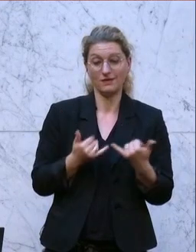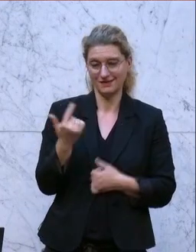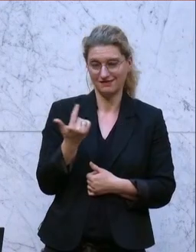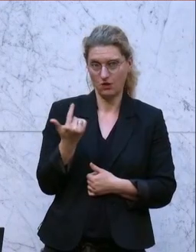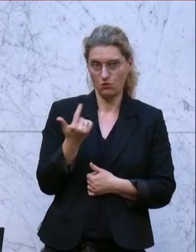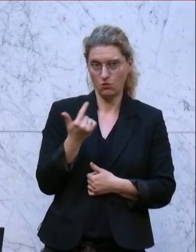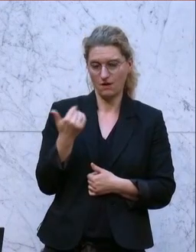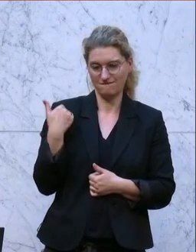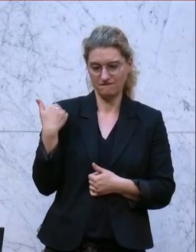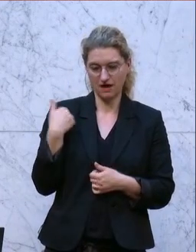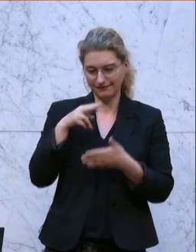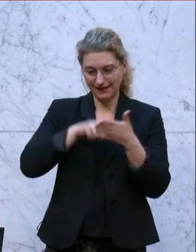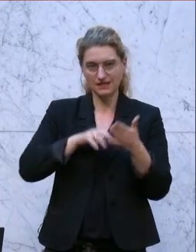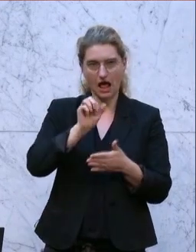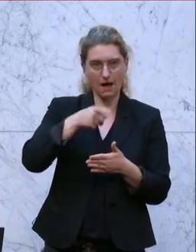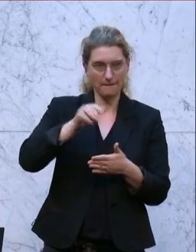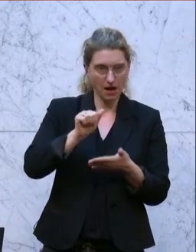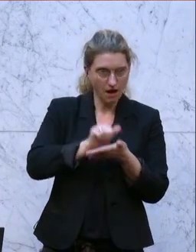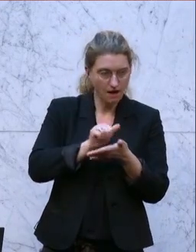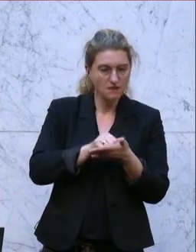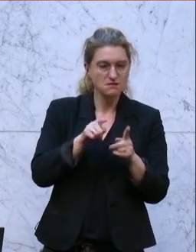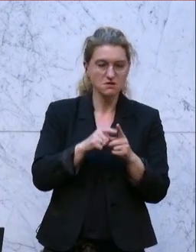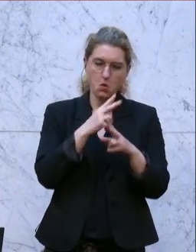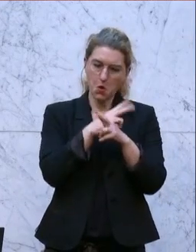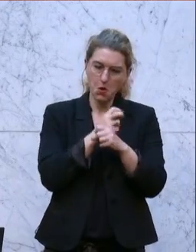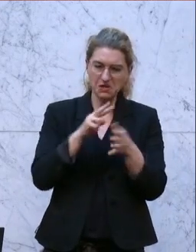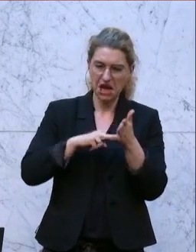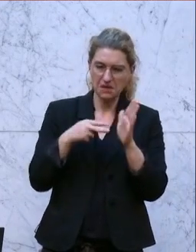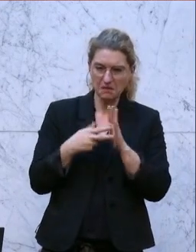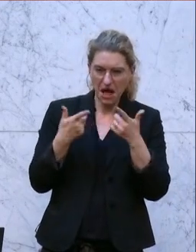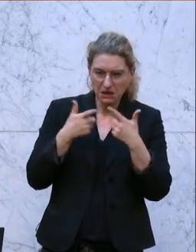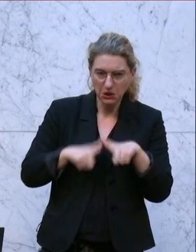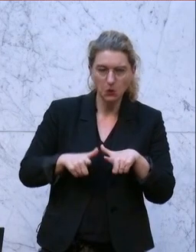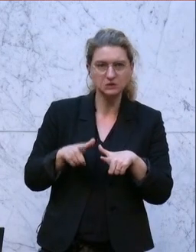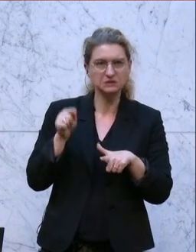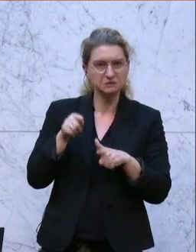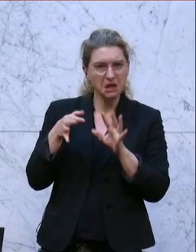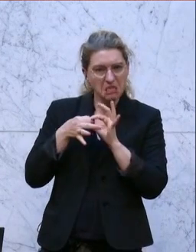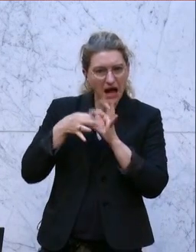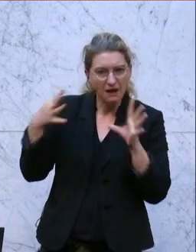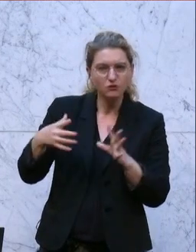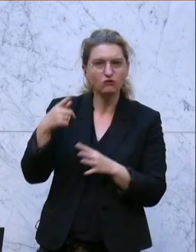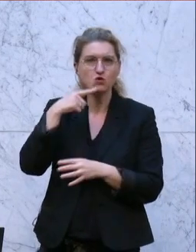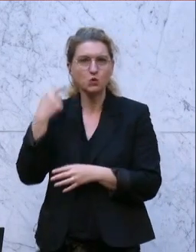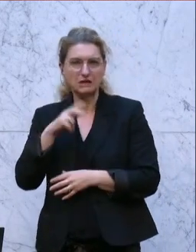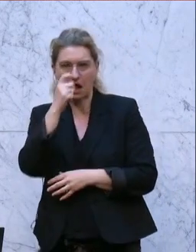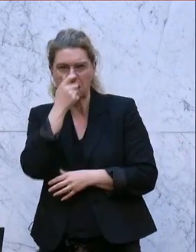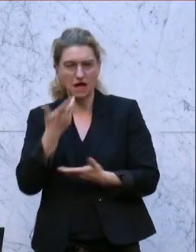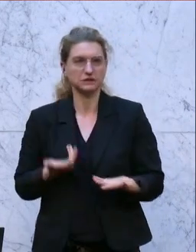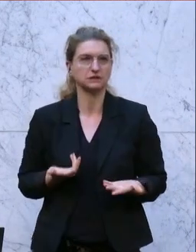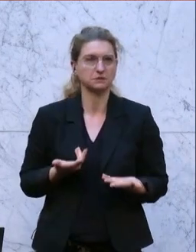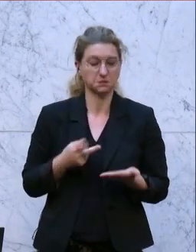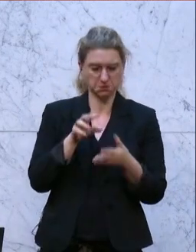in der APA zu lesen, Österreich planlos bei der Abkopplung von Russlandgas. Österreich